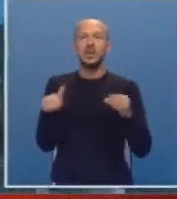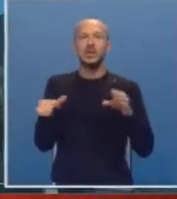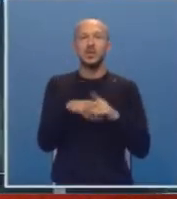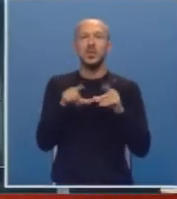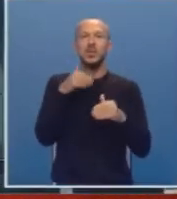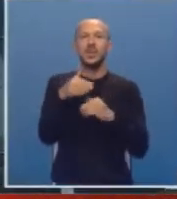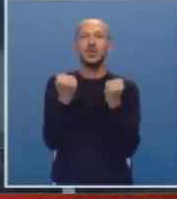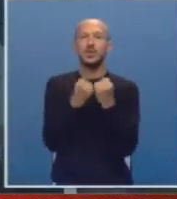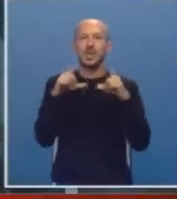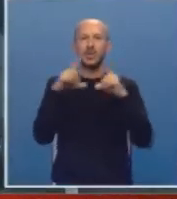u prečkolskim ustanovama.